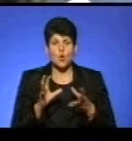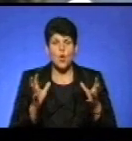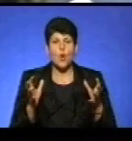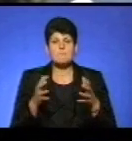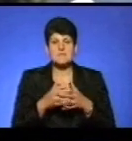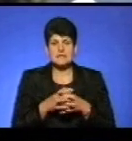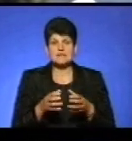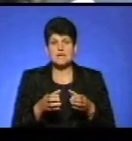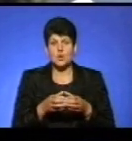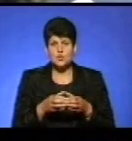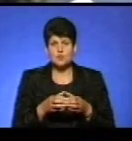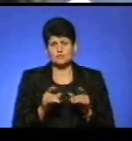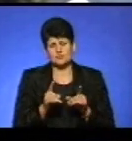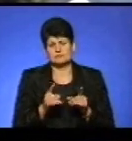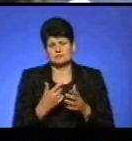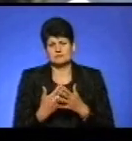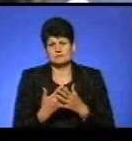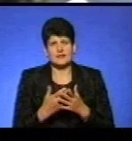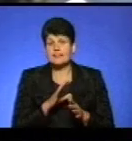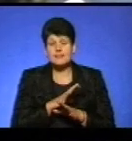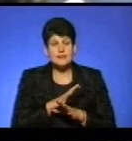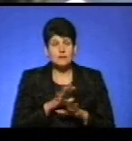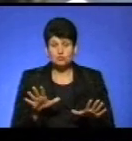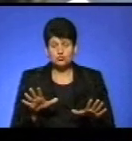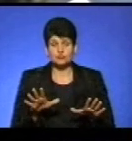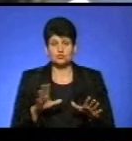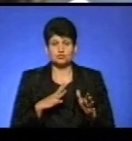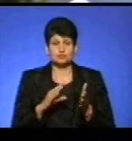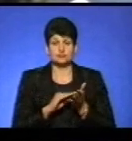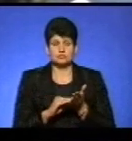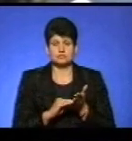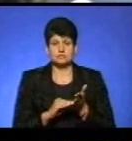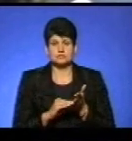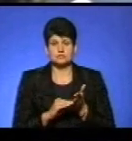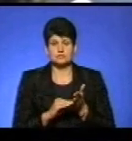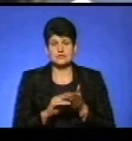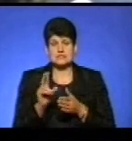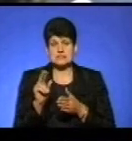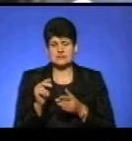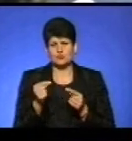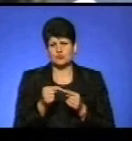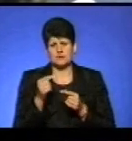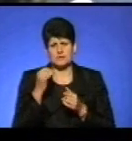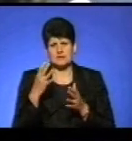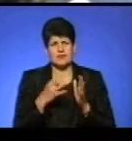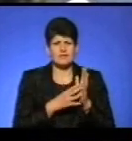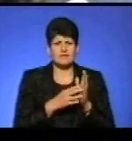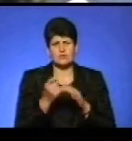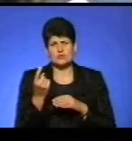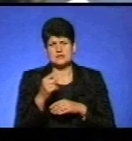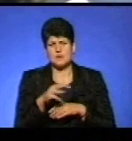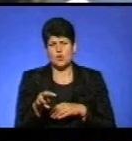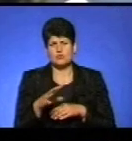'єднання груп, ну, чи щось тому досі, взагалі не стояло. Було закладено, цифри точно не пам'ятаю, чи 9, чи 11